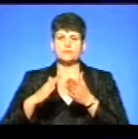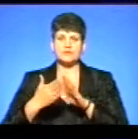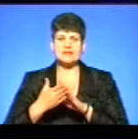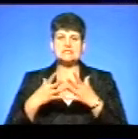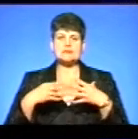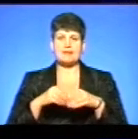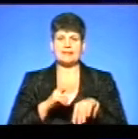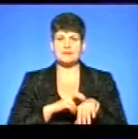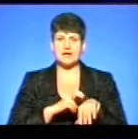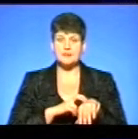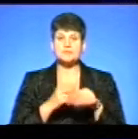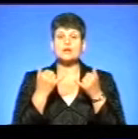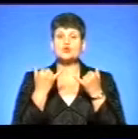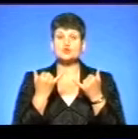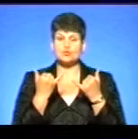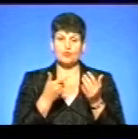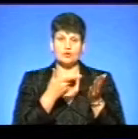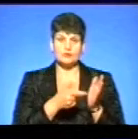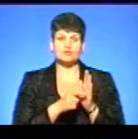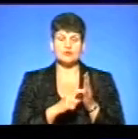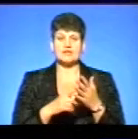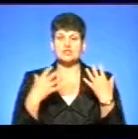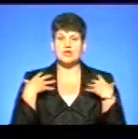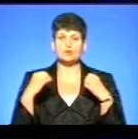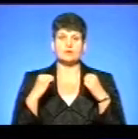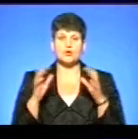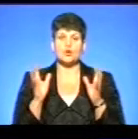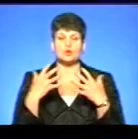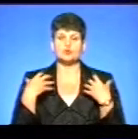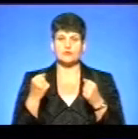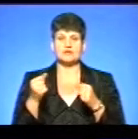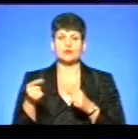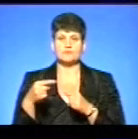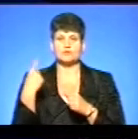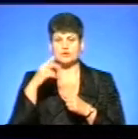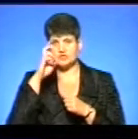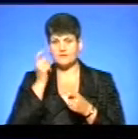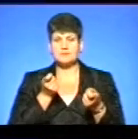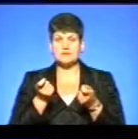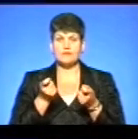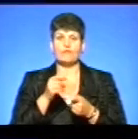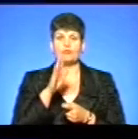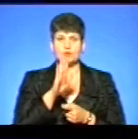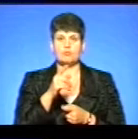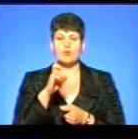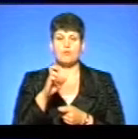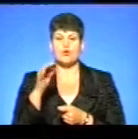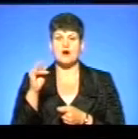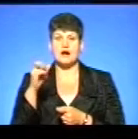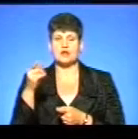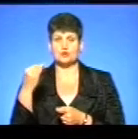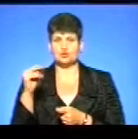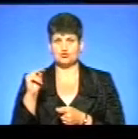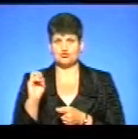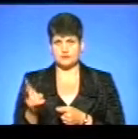лікарями. Сьогодні у нашій студії начальник управління охорони здоров'я Тернопільської обласної державної адміністрації Володимир Богайчук. Вітаю вас,